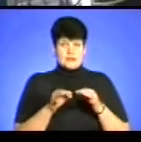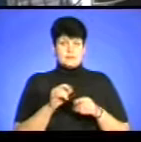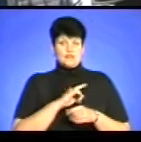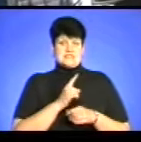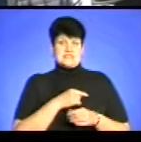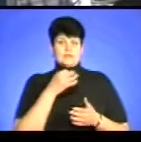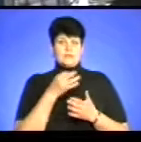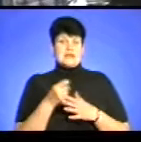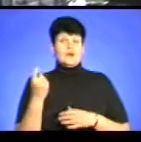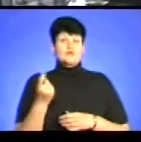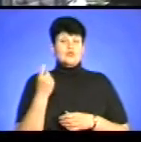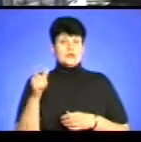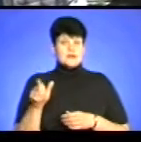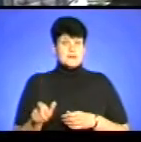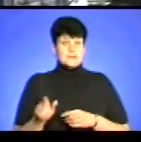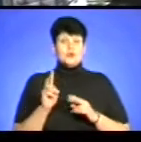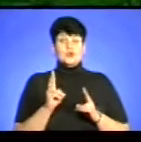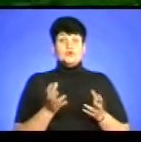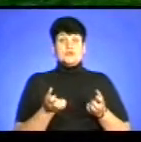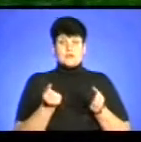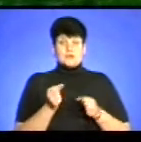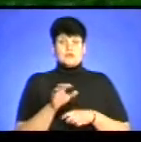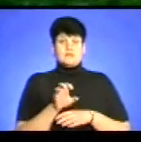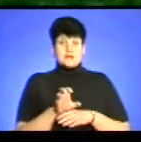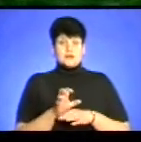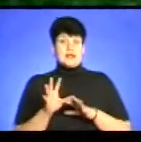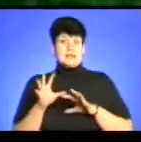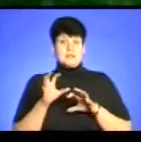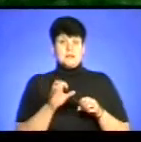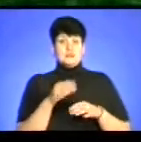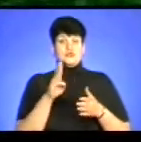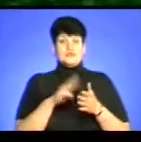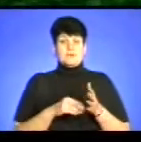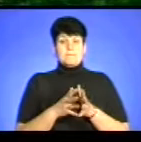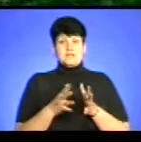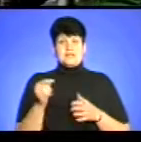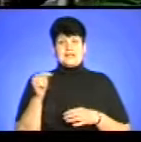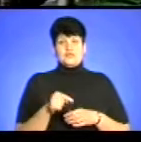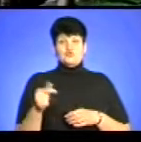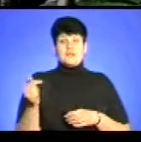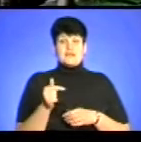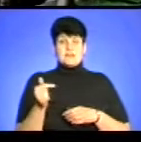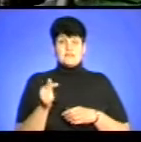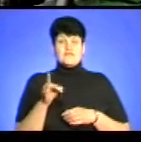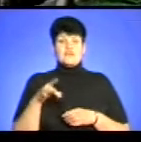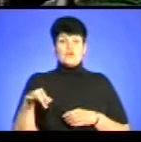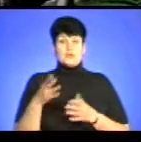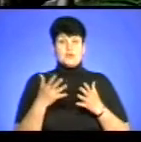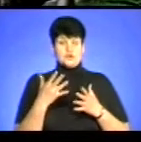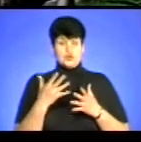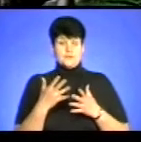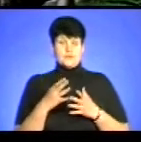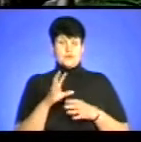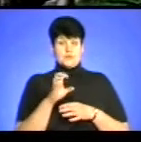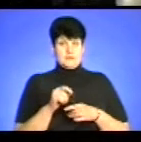господарів. Так, утримувач тварини, яка напала на людину, буде оштрафований більш ніж на тисячу гривень. У Європі, якщо нацькував